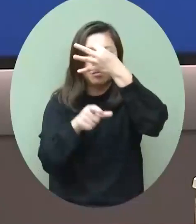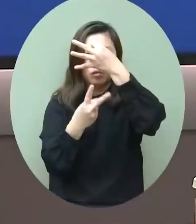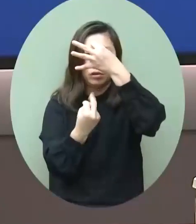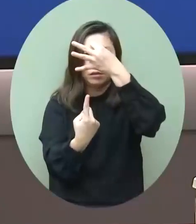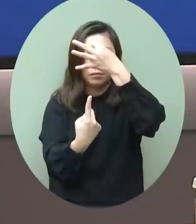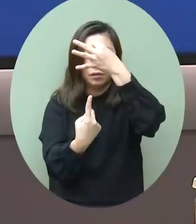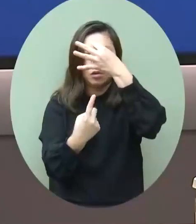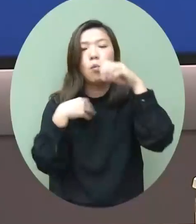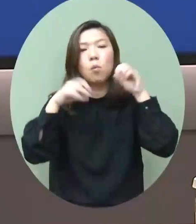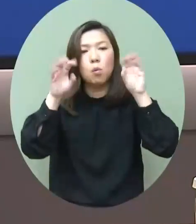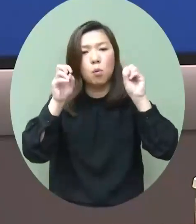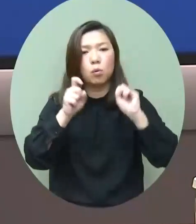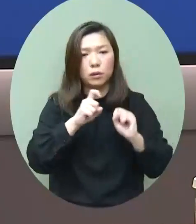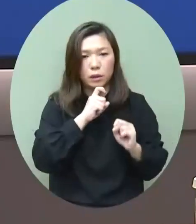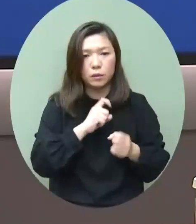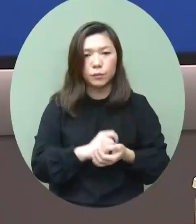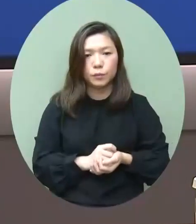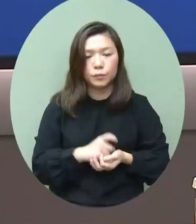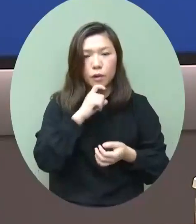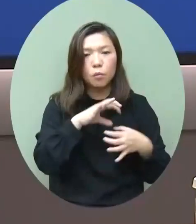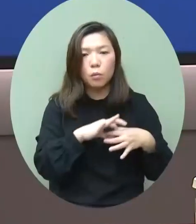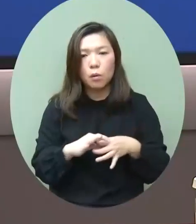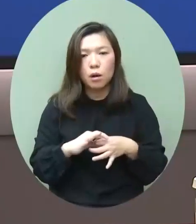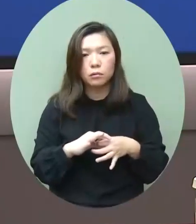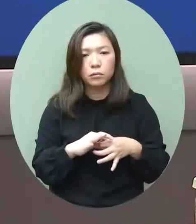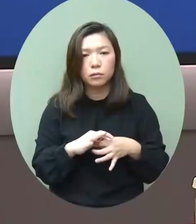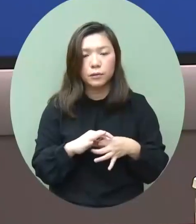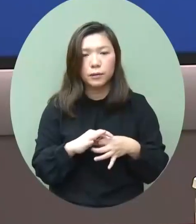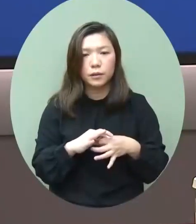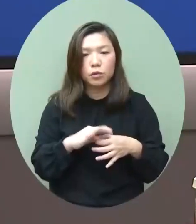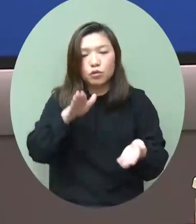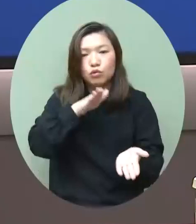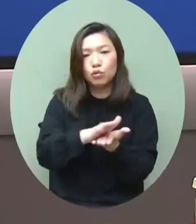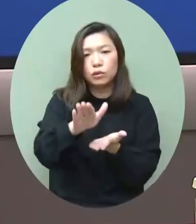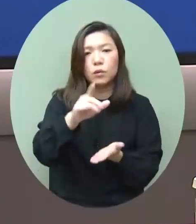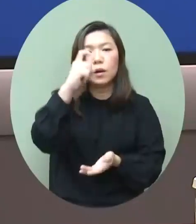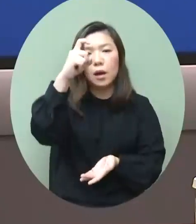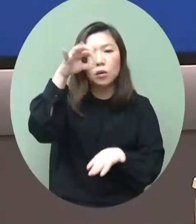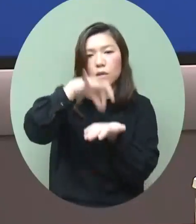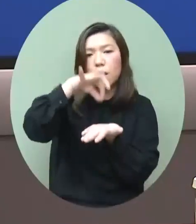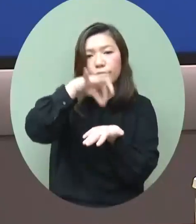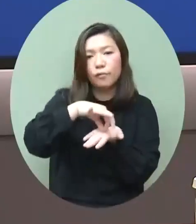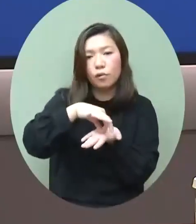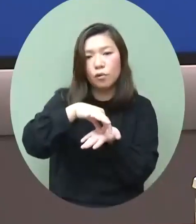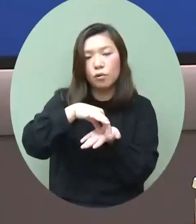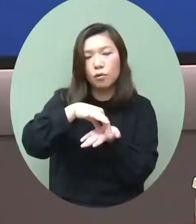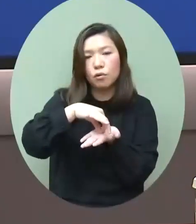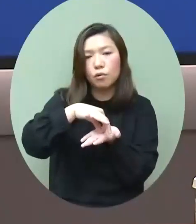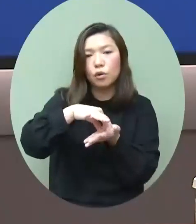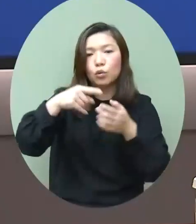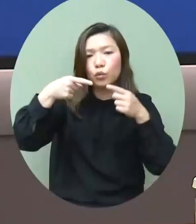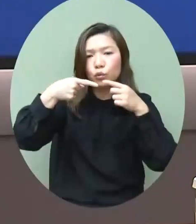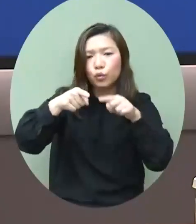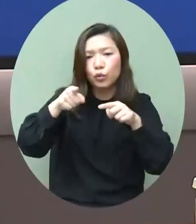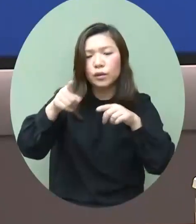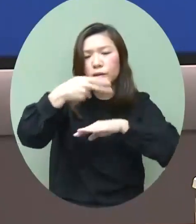日我公佈的有關於可以取消了這9個國家的熔斷機